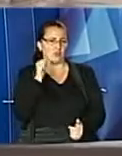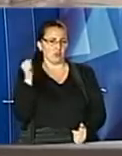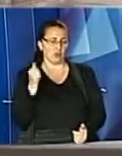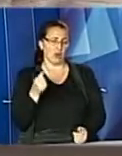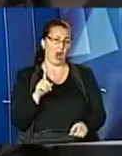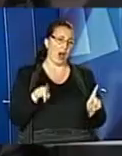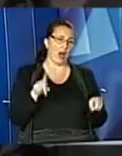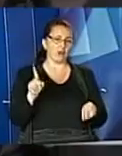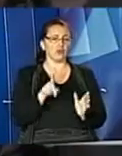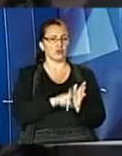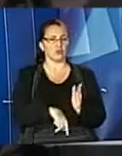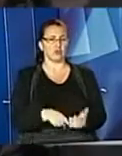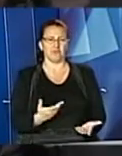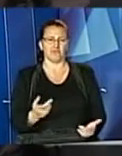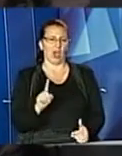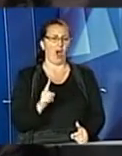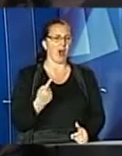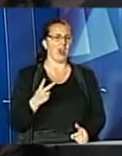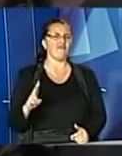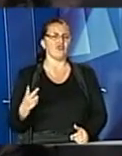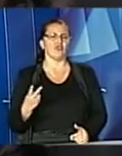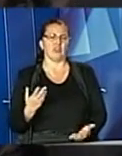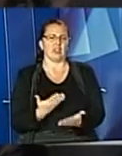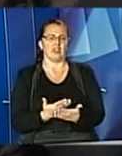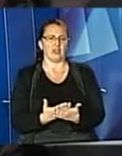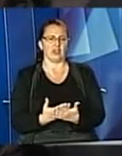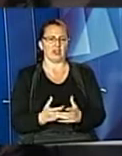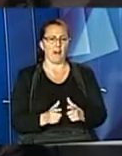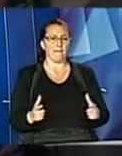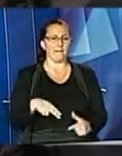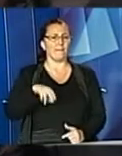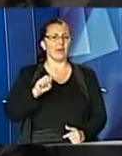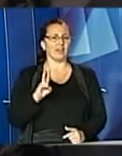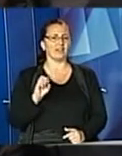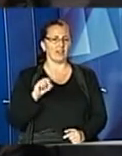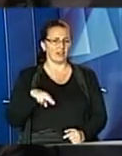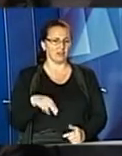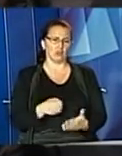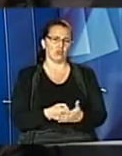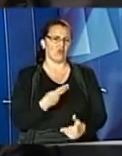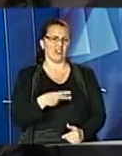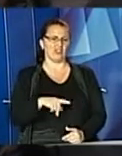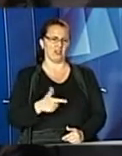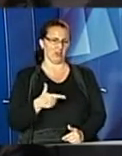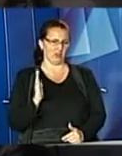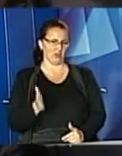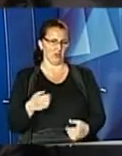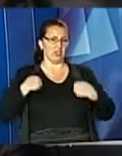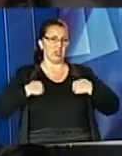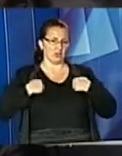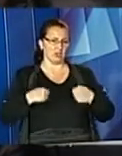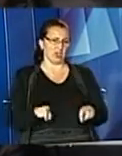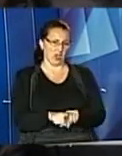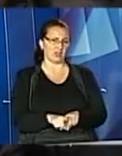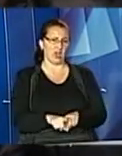здешевшало. Буквально на гривню дві, як на, наприклад, на паналах, то до 20 гривень буде. На рюкзаках